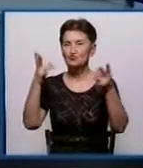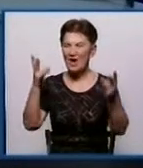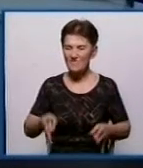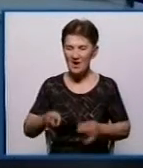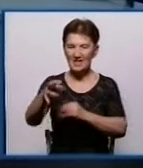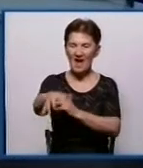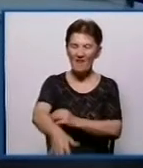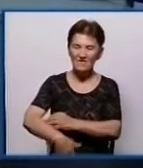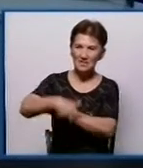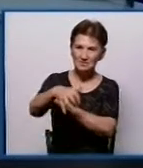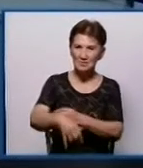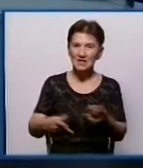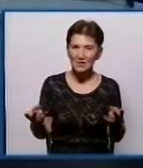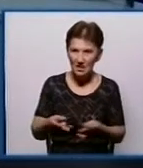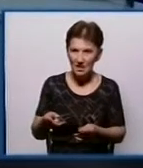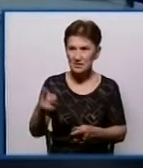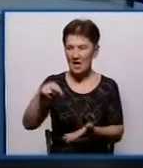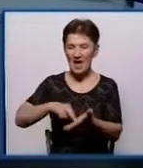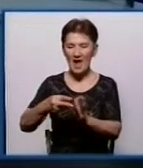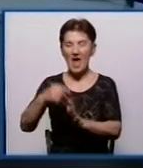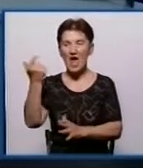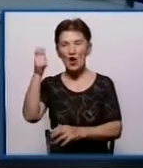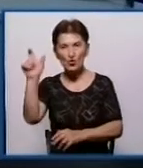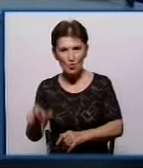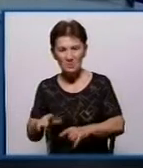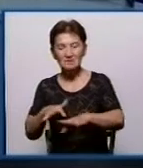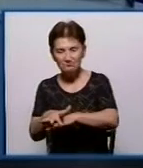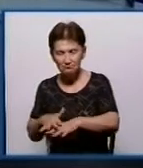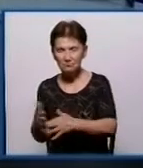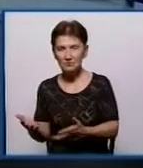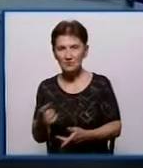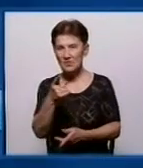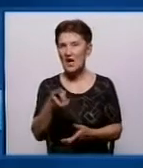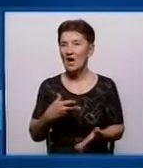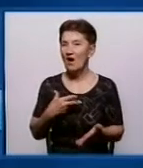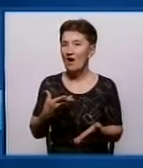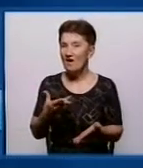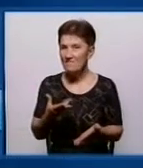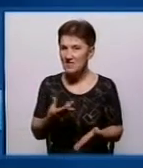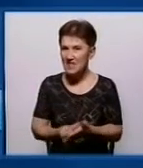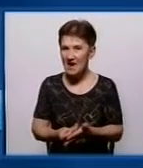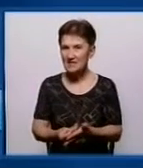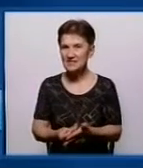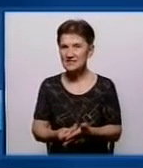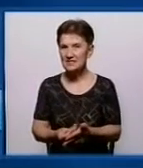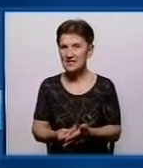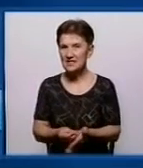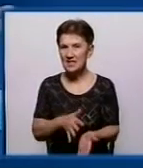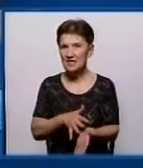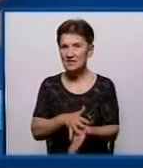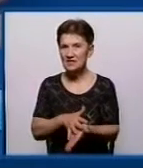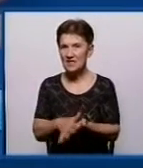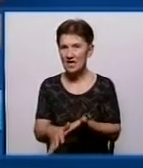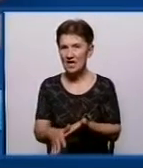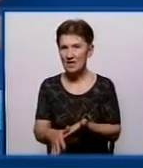слюсарю їх ремонтувати, економісту рахувати економіку. Власні втрати підприємства, які не обліковуються, втрати водин до